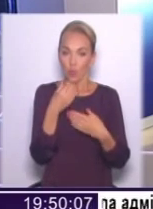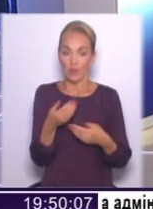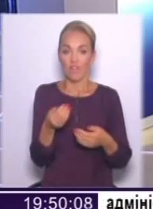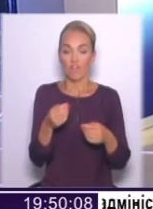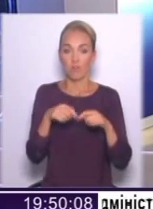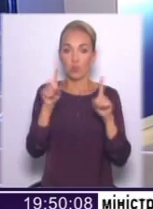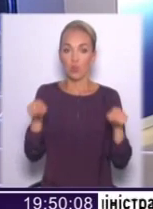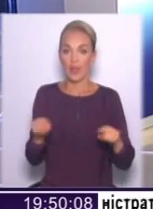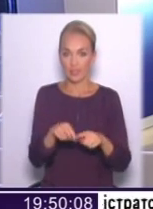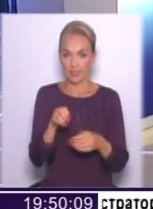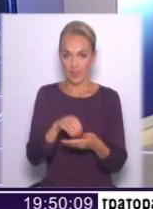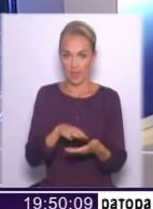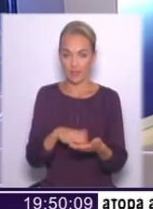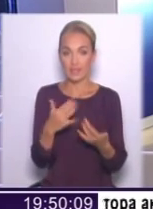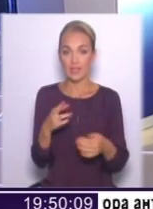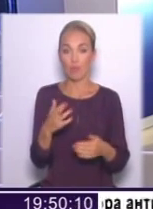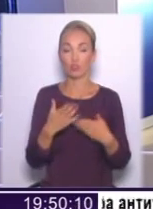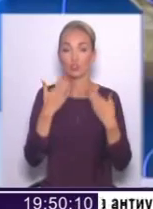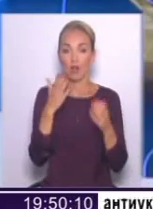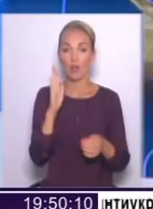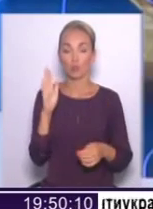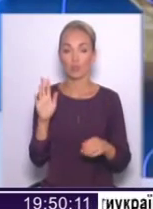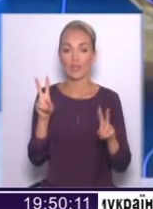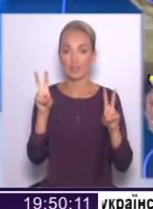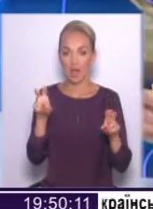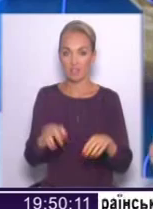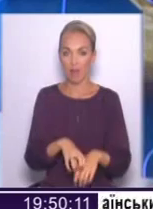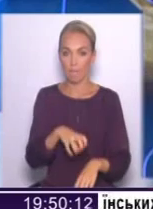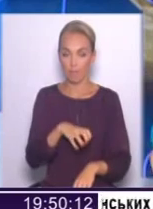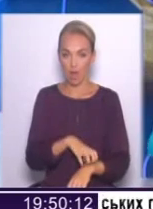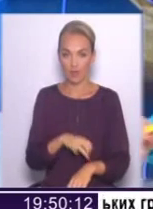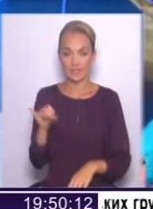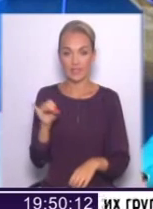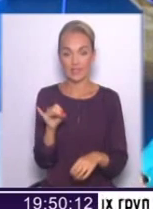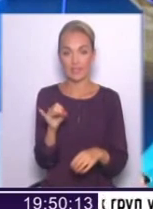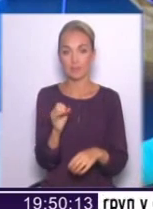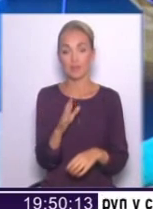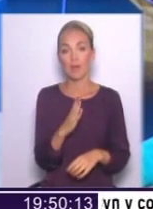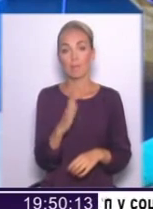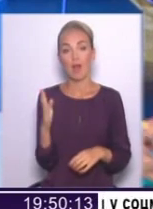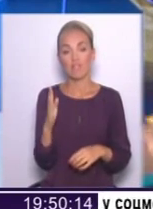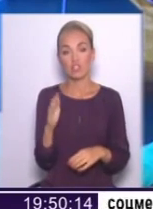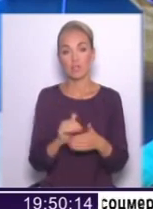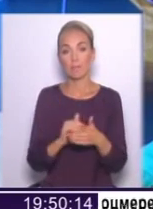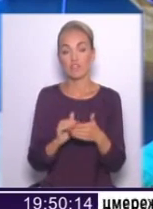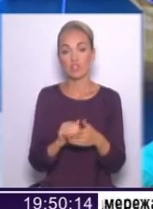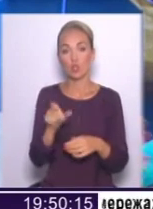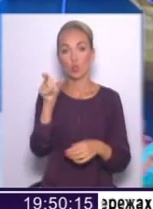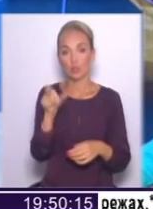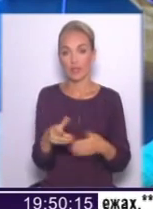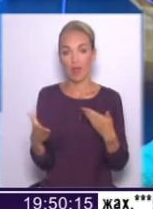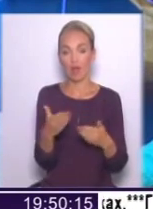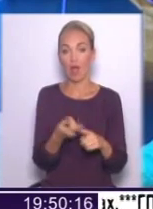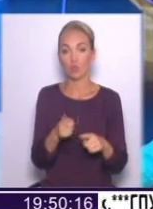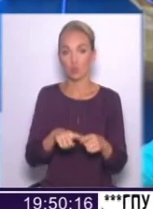бюлетені, наскільки я сьогодні прочитала, буде назва партії, і правіше буде прізвище людини, яка цю